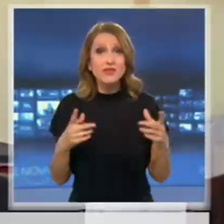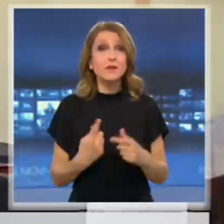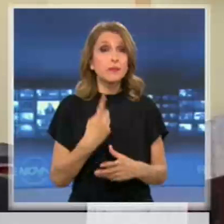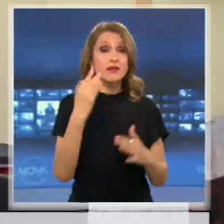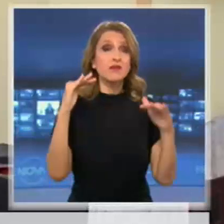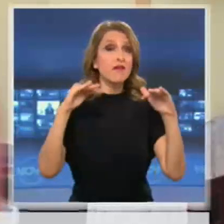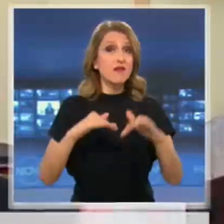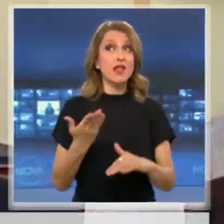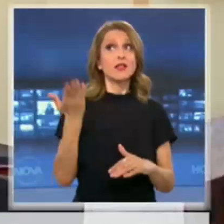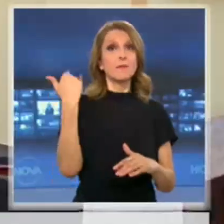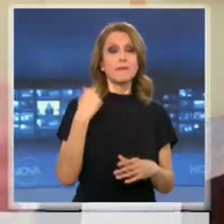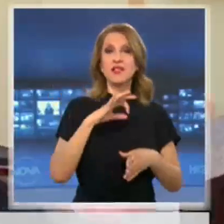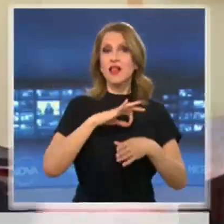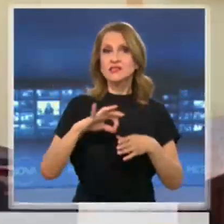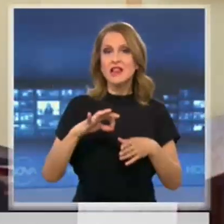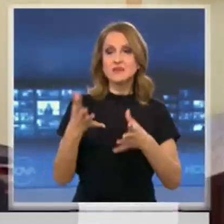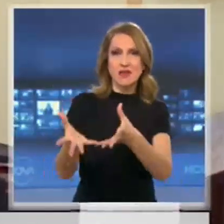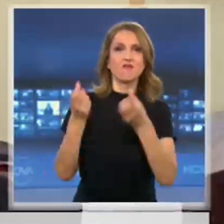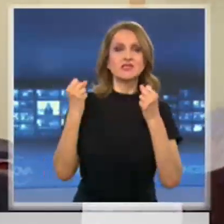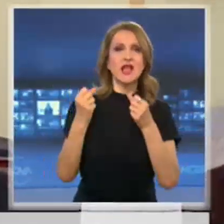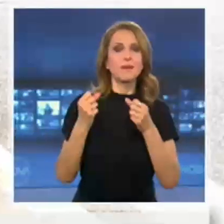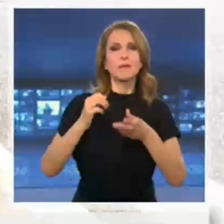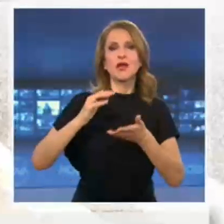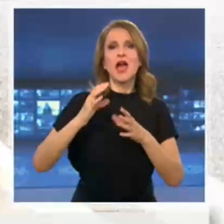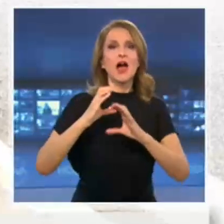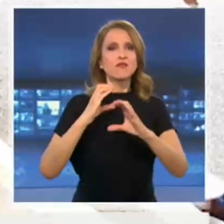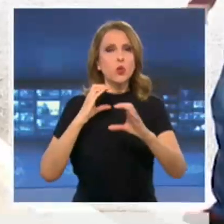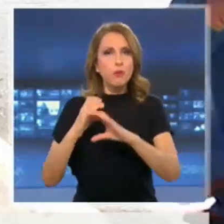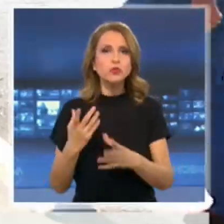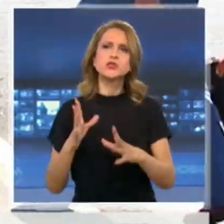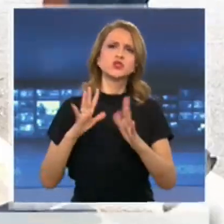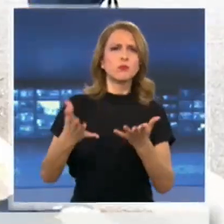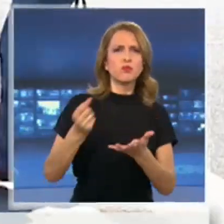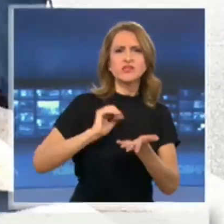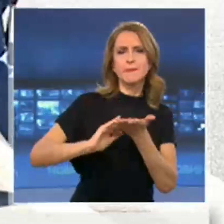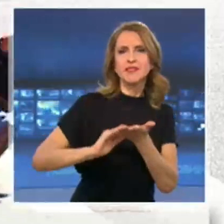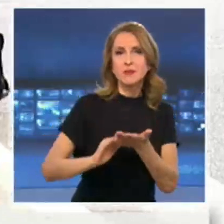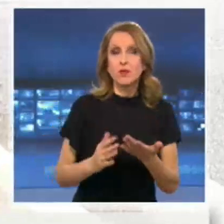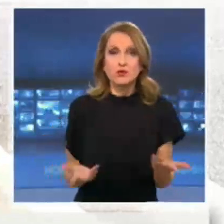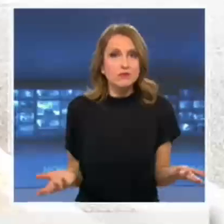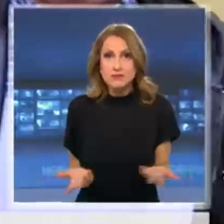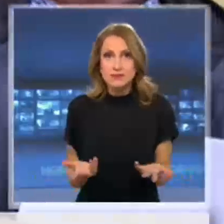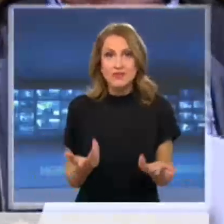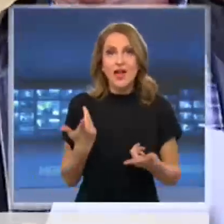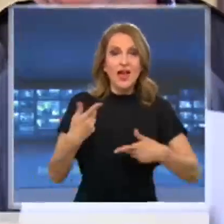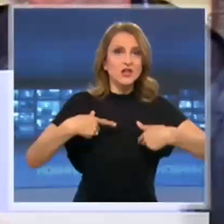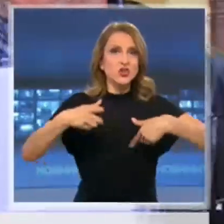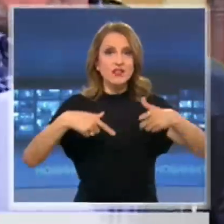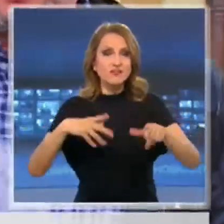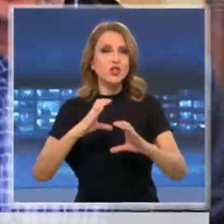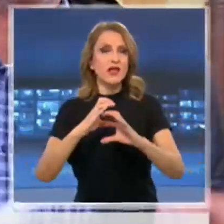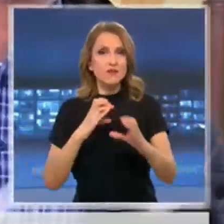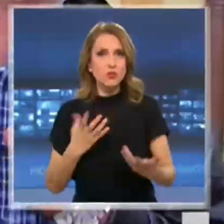София, предината седмица. Взели само автобуси, очакват и младшите си да го вземат. Това е, няма как ще се съдвиждат автобуси, с колко човека, с какво